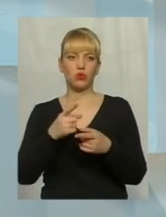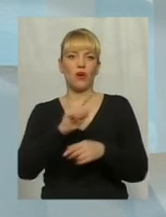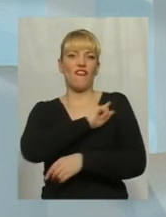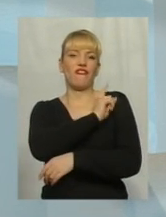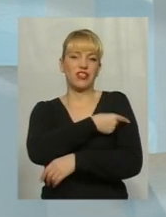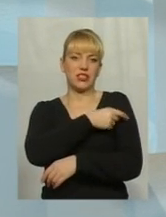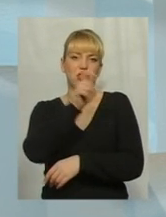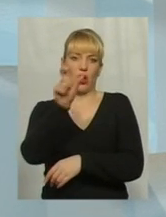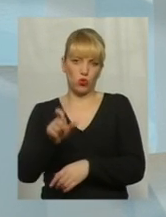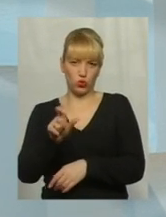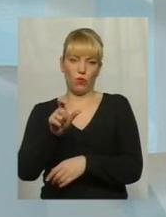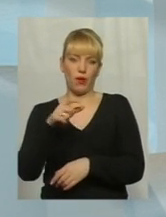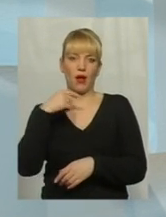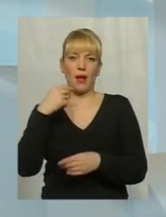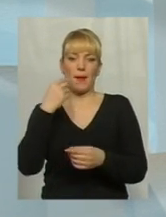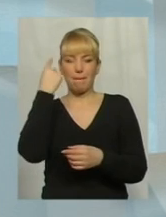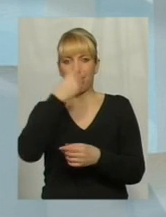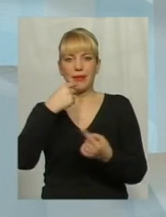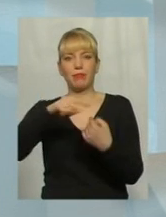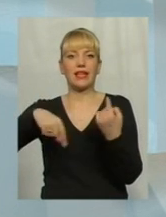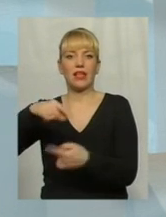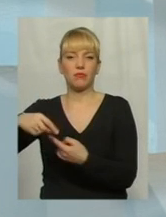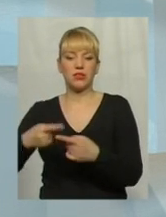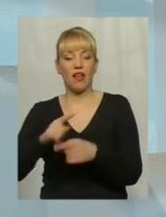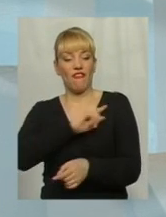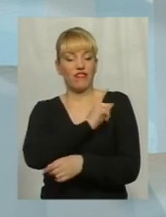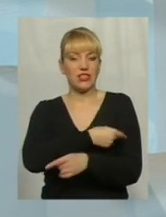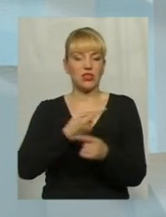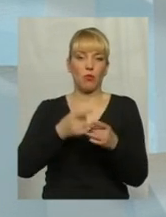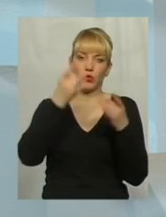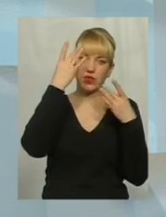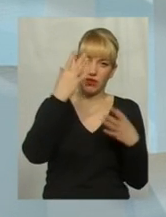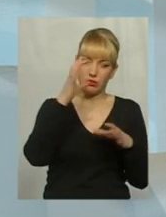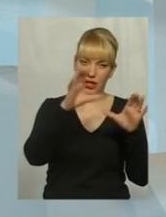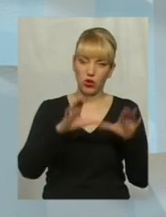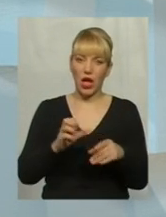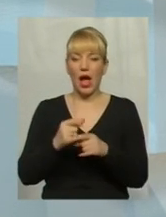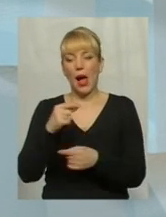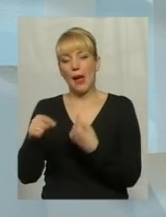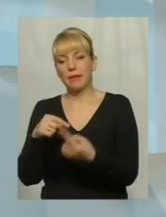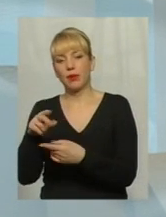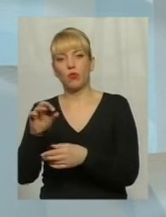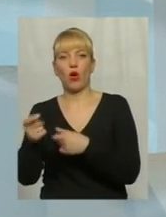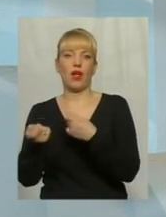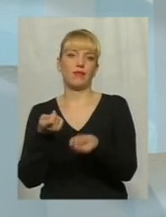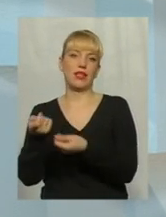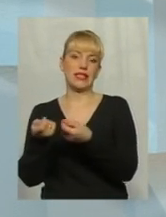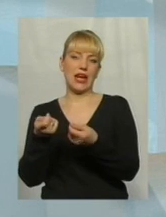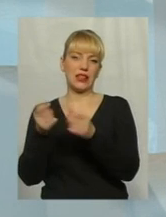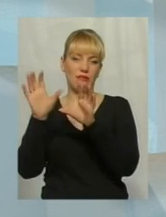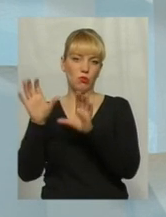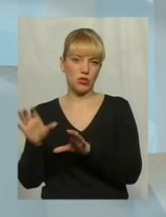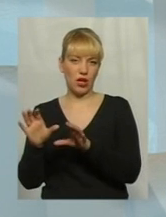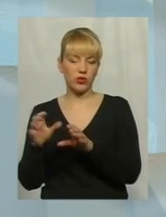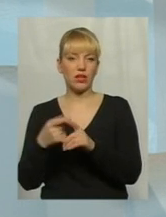Фізична особа йде в нас по цивільному законодавству, а підприємець йде по адміністративному законодавству.